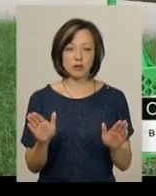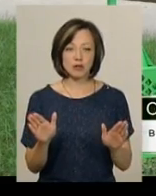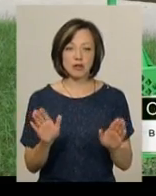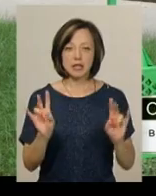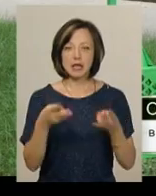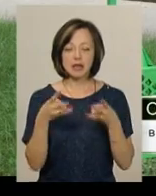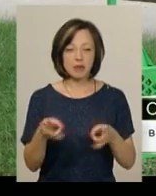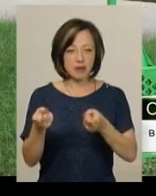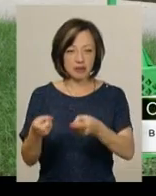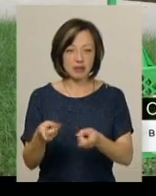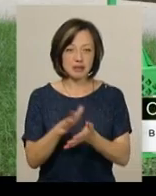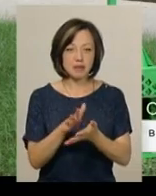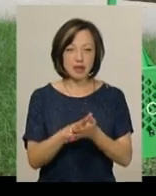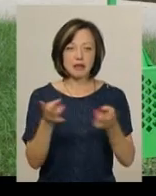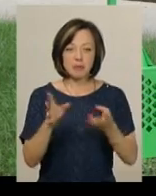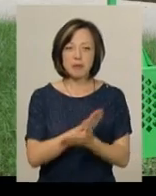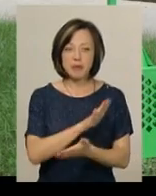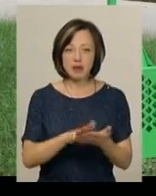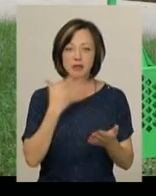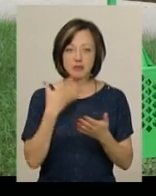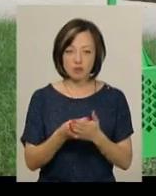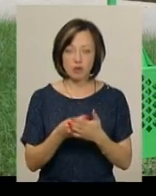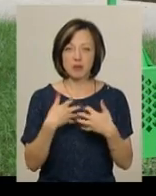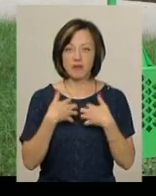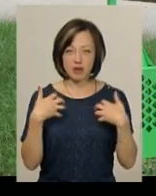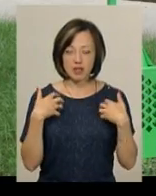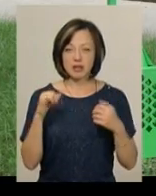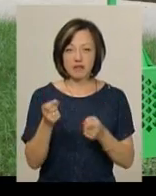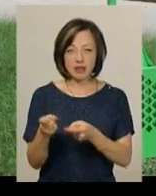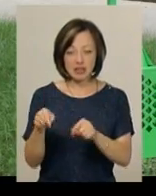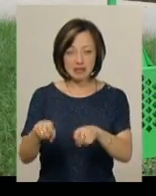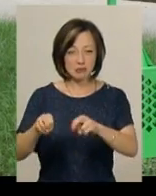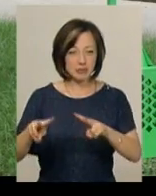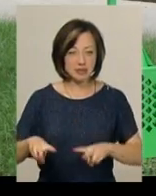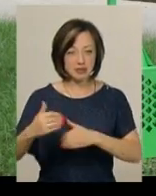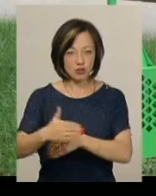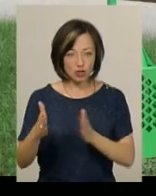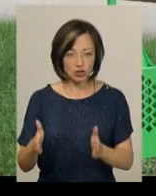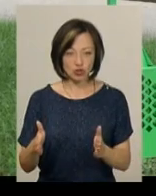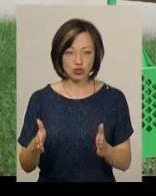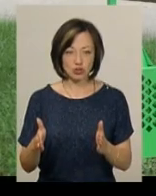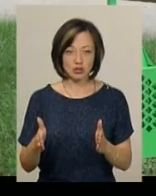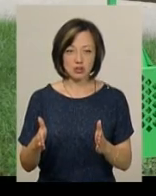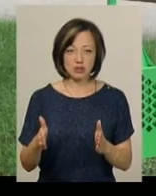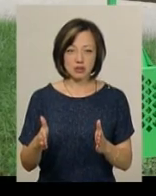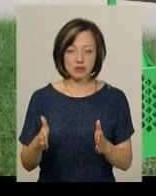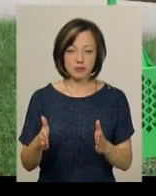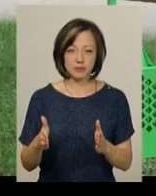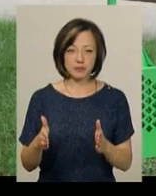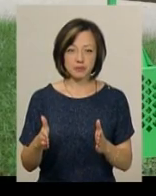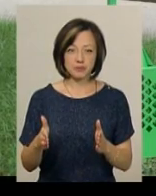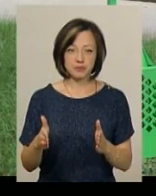не треба кидати або треба прибирати за своїми улюбленцями. І викидати їх в спеціальний ящик і накидати в